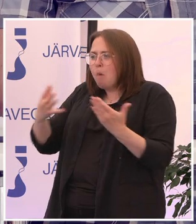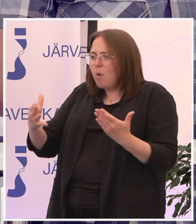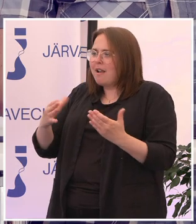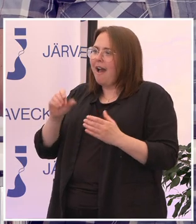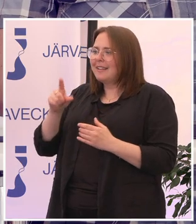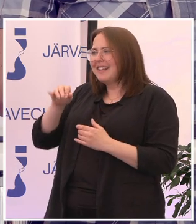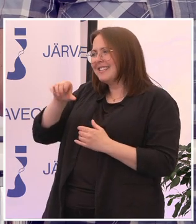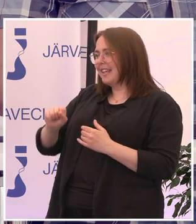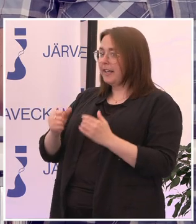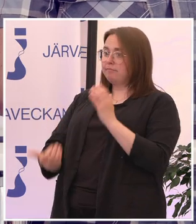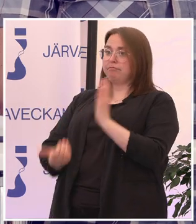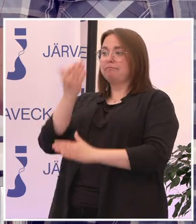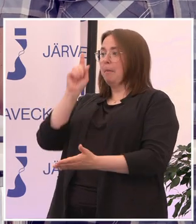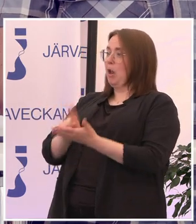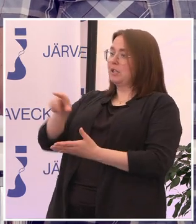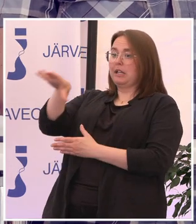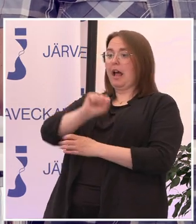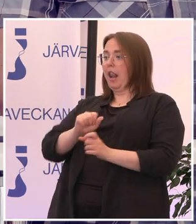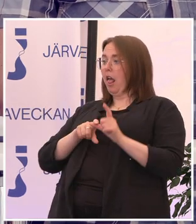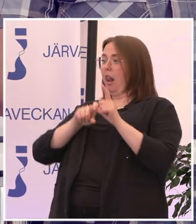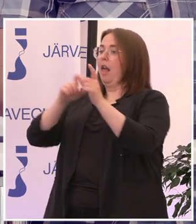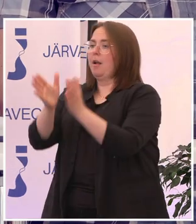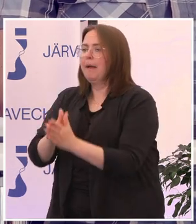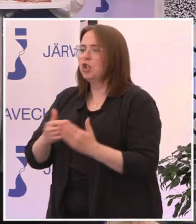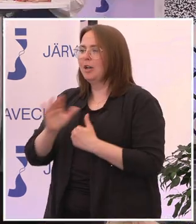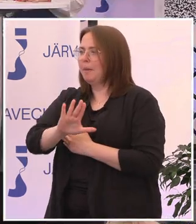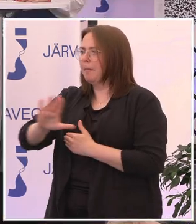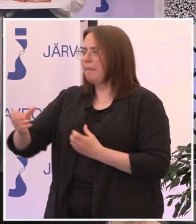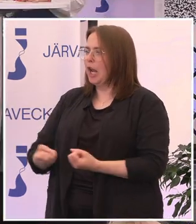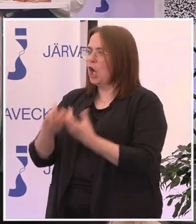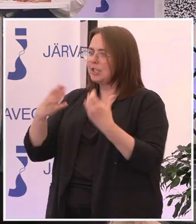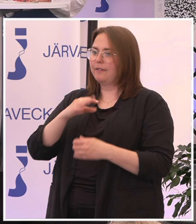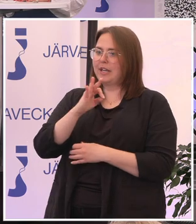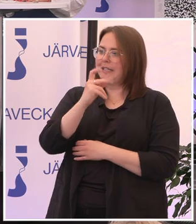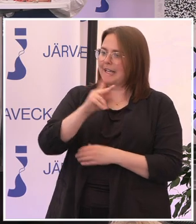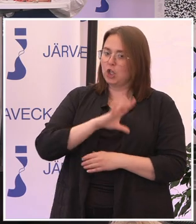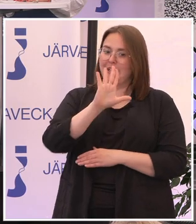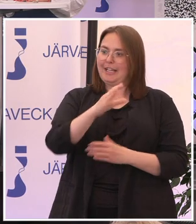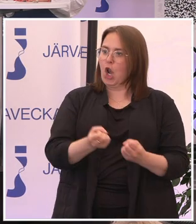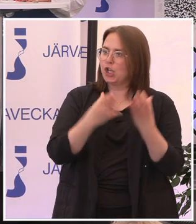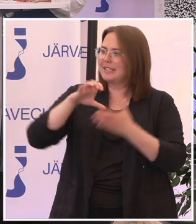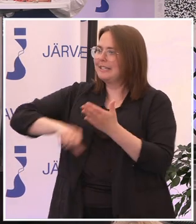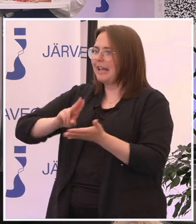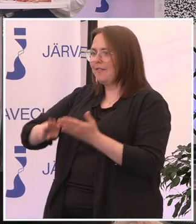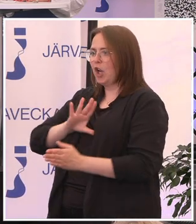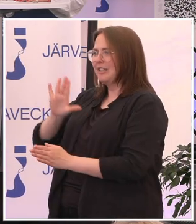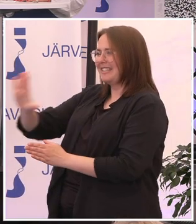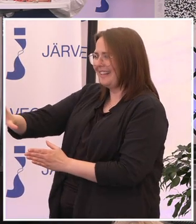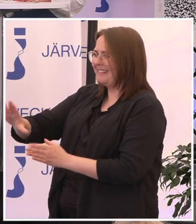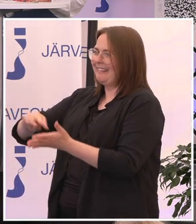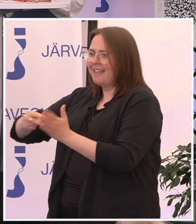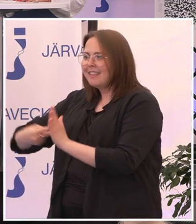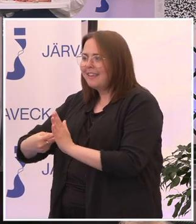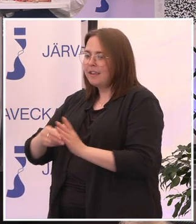digitaliseringen kom fort, alla skulle göra sin lösning. Försäkringskassan har en lösning, Skatteverket har en. Och